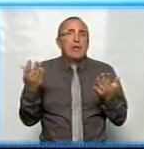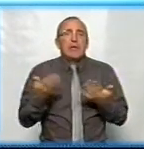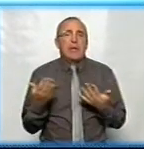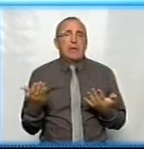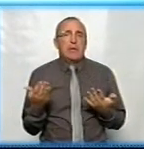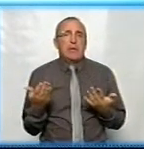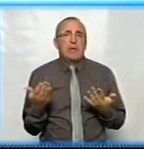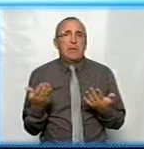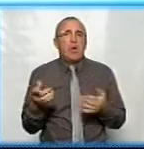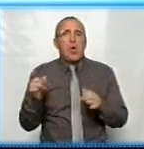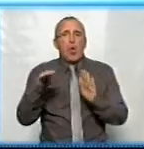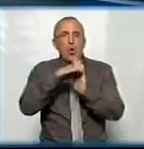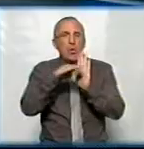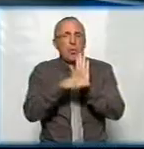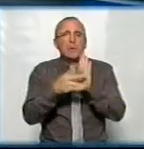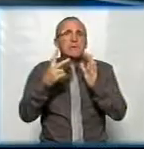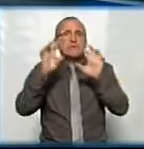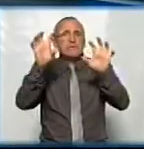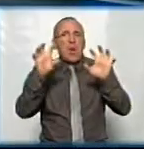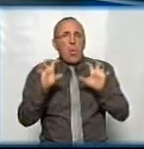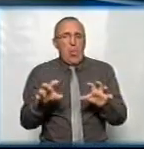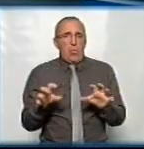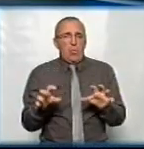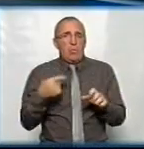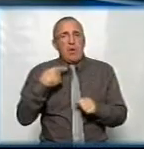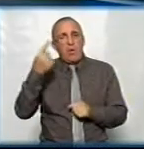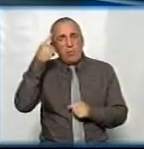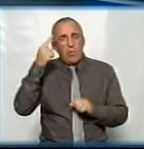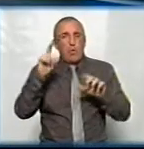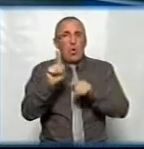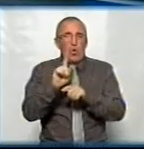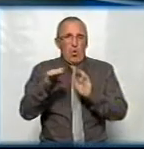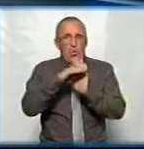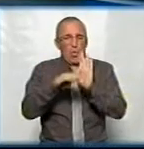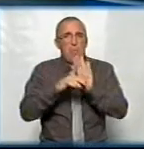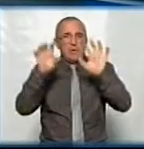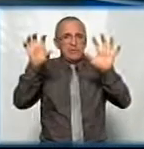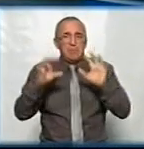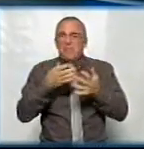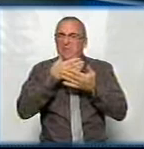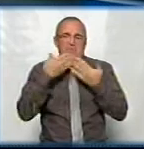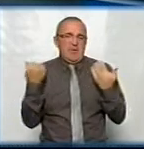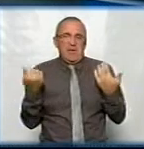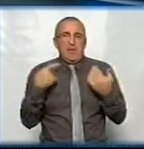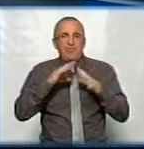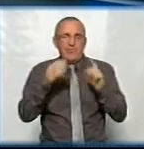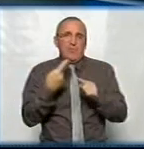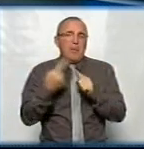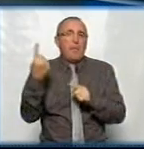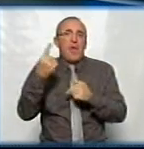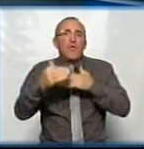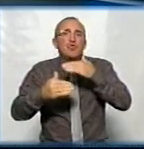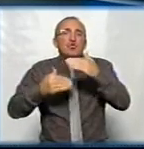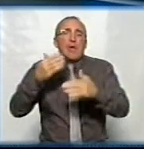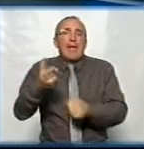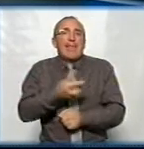норми, які закони? Я думаю, норму законів, як такових, я думаю, нет. Скорее всего, це просто перший шаг,